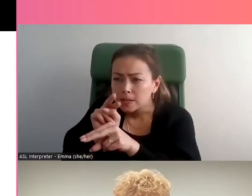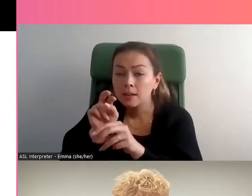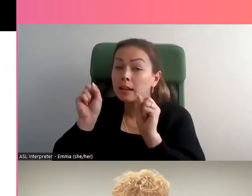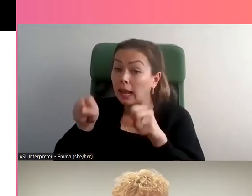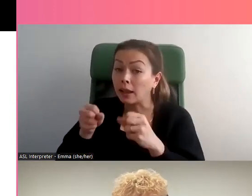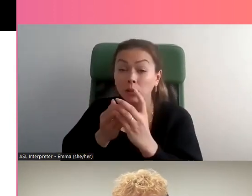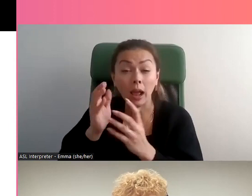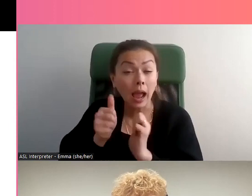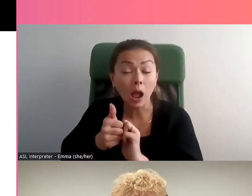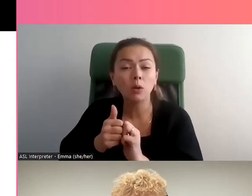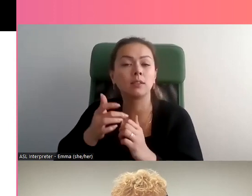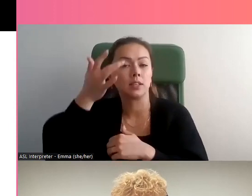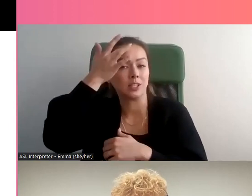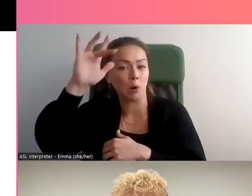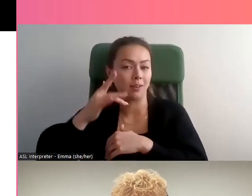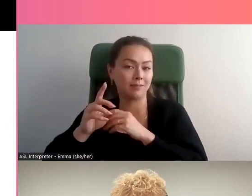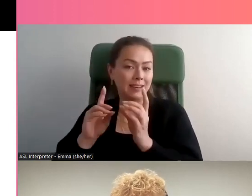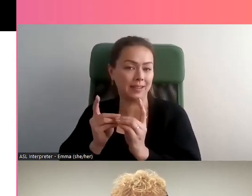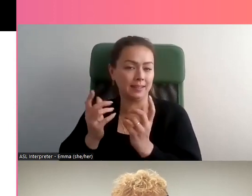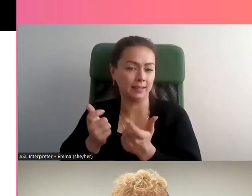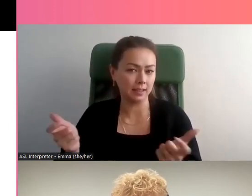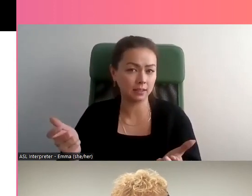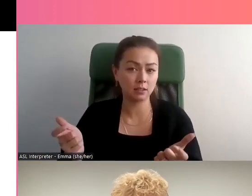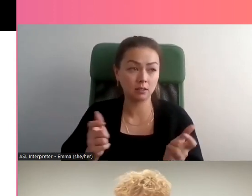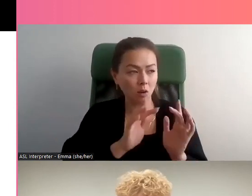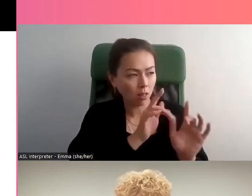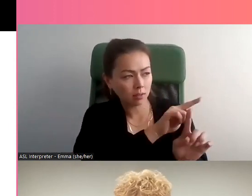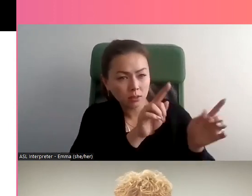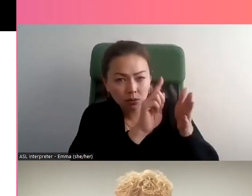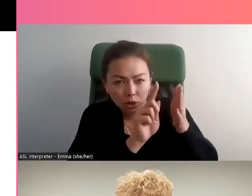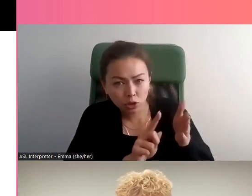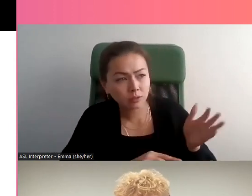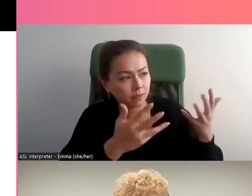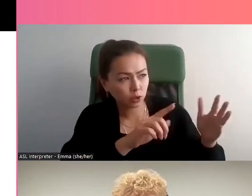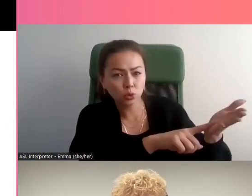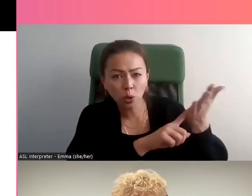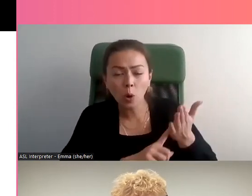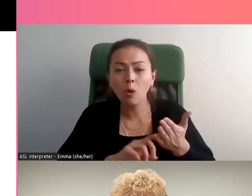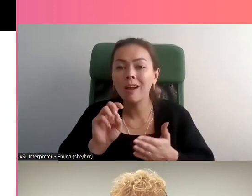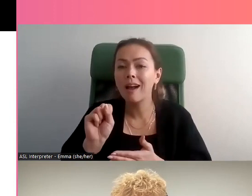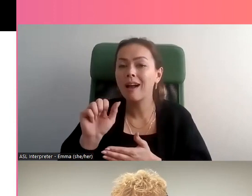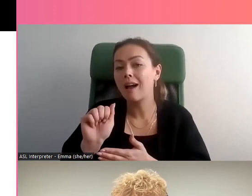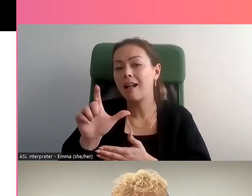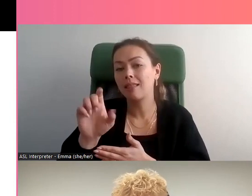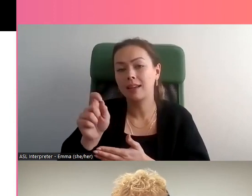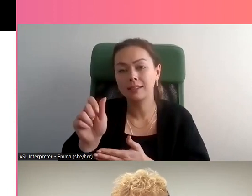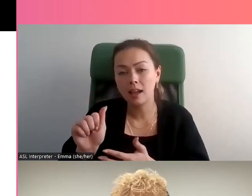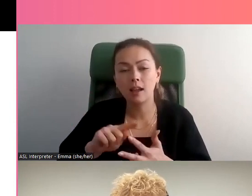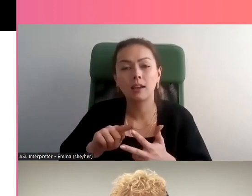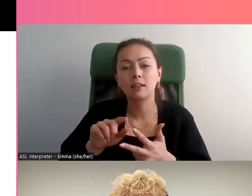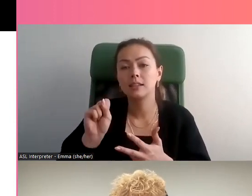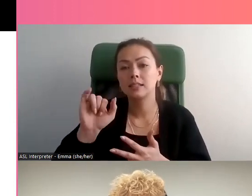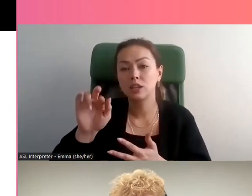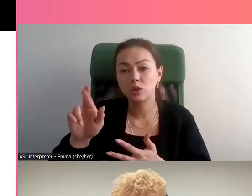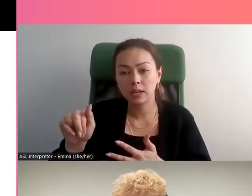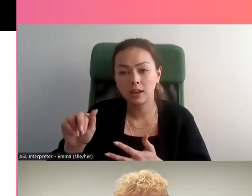surveillance avec des dispositifs intelligents. La recherche en ligne le démontre. Nous allons utiliser des dispositifs intelligents tels